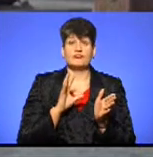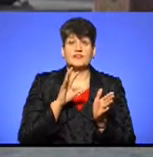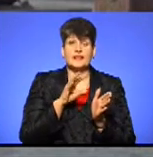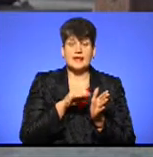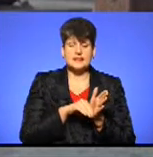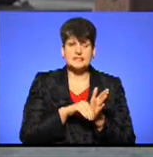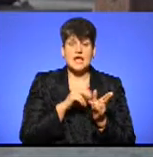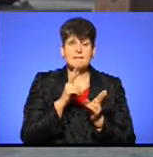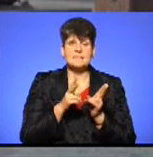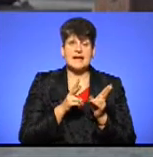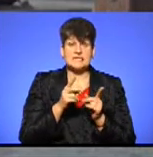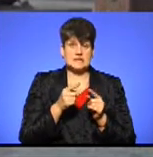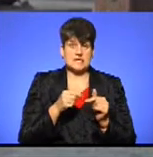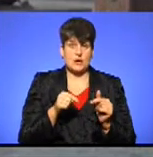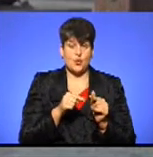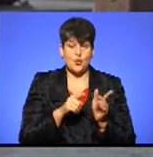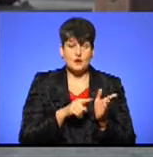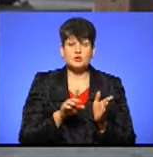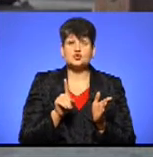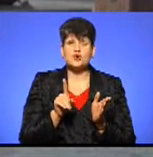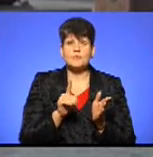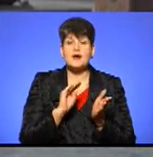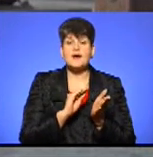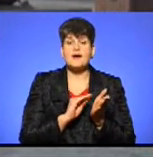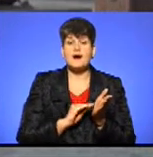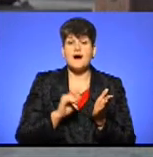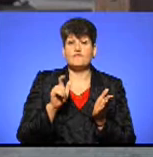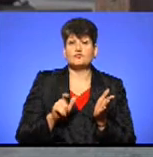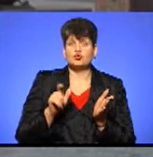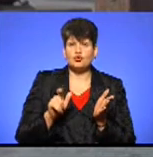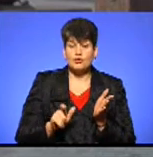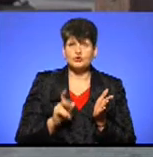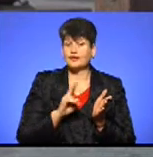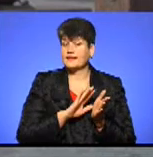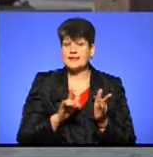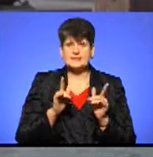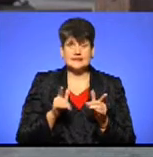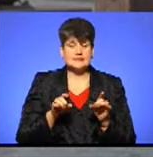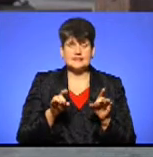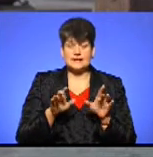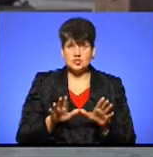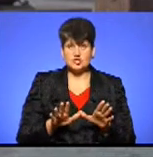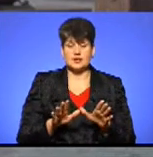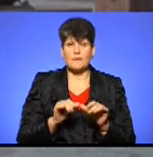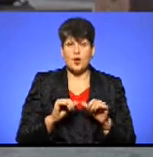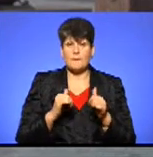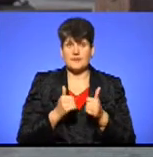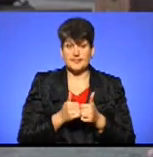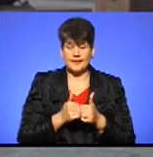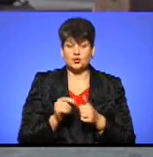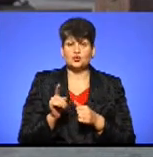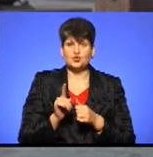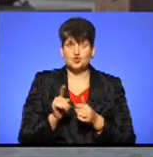апеляційний орган, щоб автор проєкту, який не погоджується з рішенням номінаційного комітету щодо